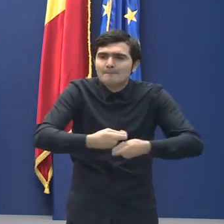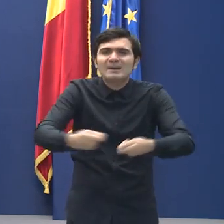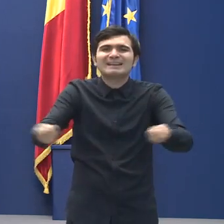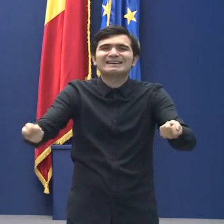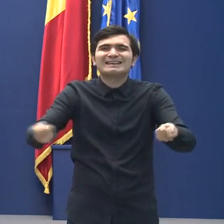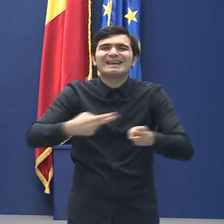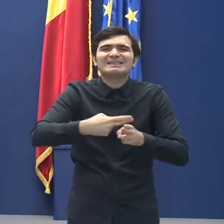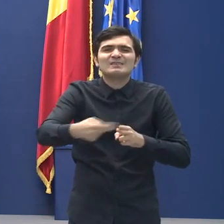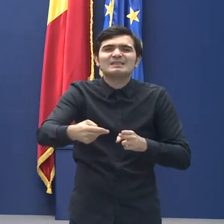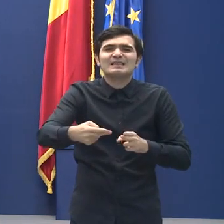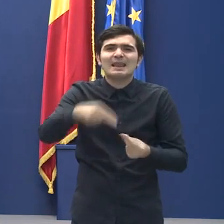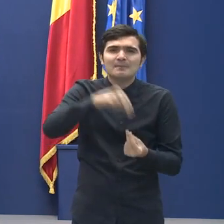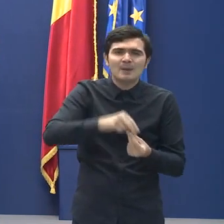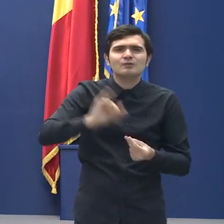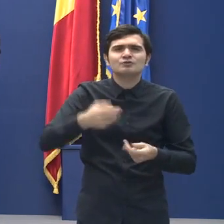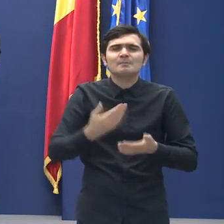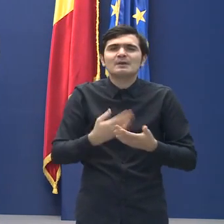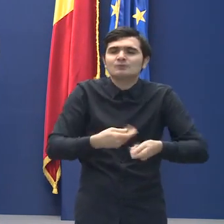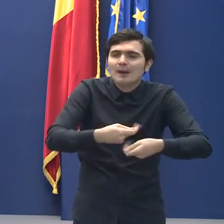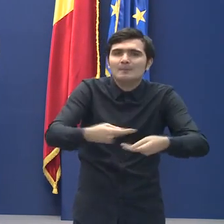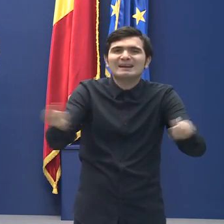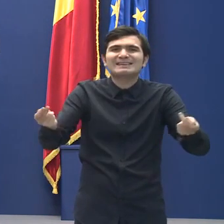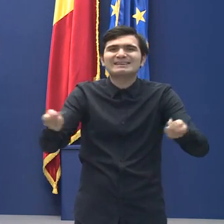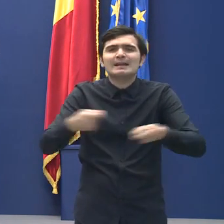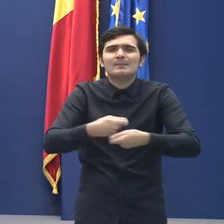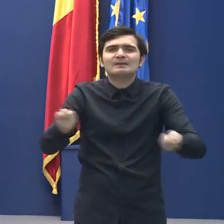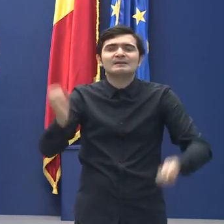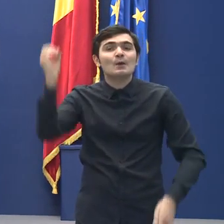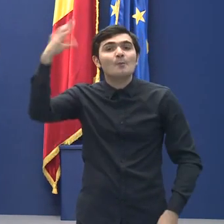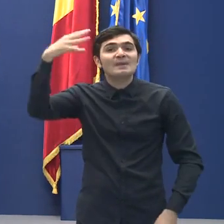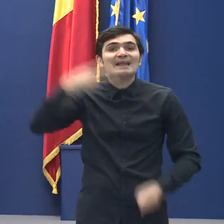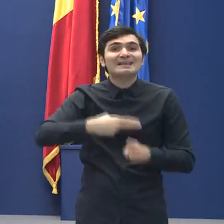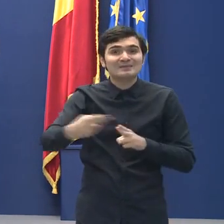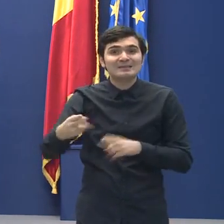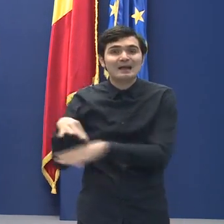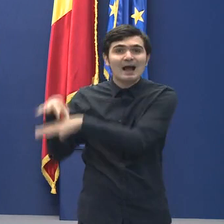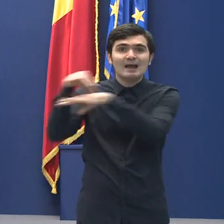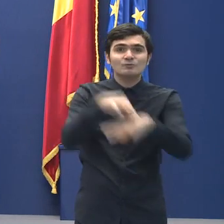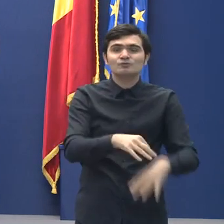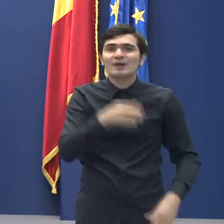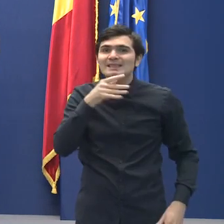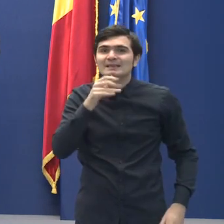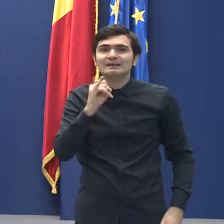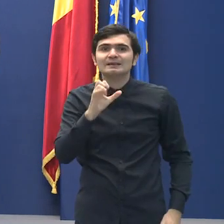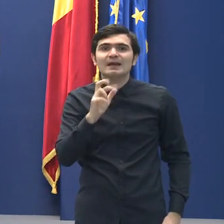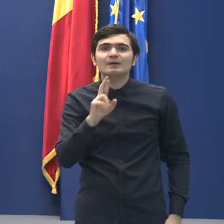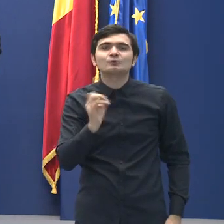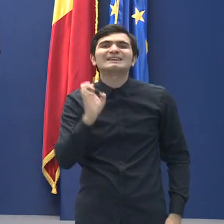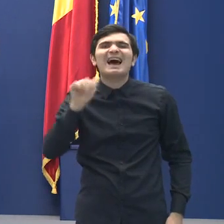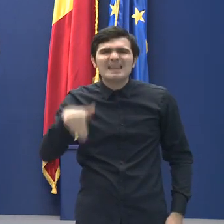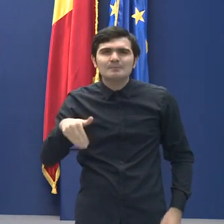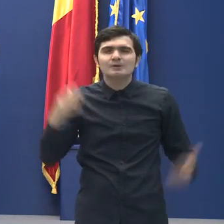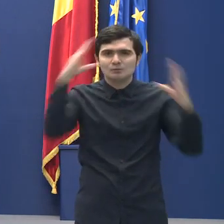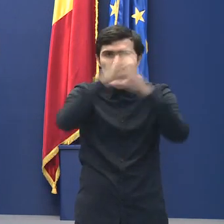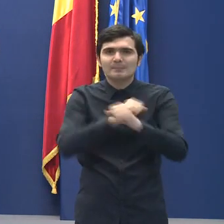a Luminii Sfinte aduse de la Ierusalim în seara învierii. Ținând cont